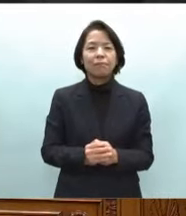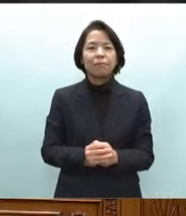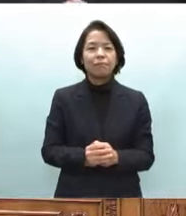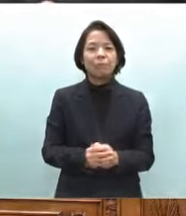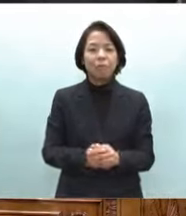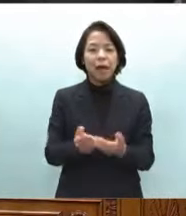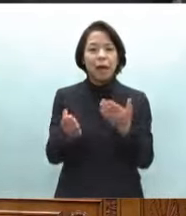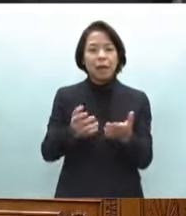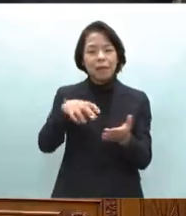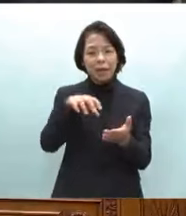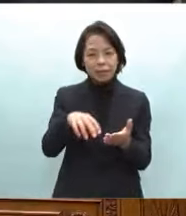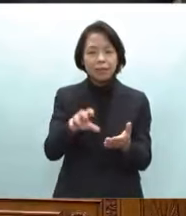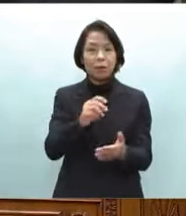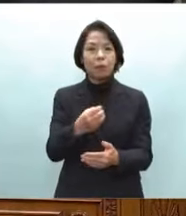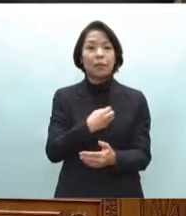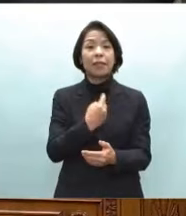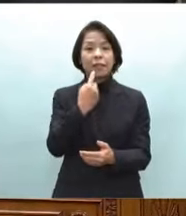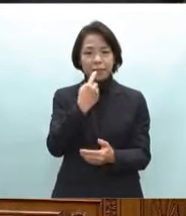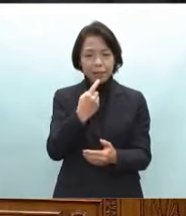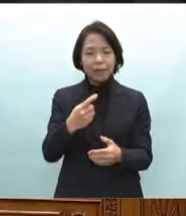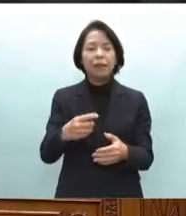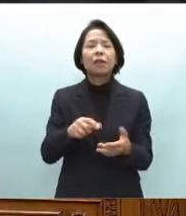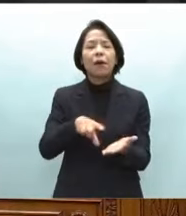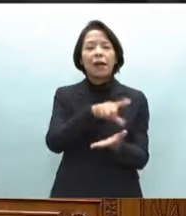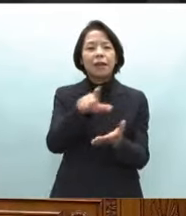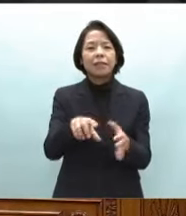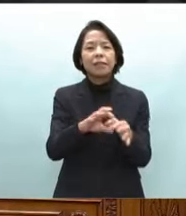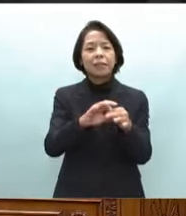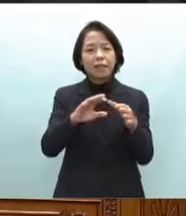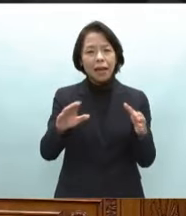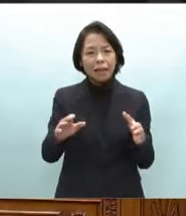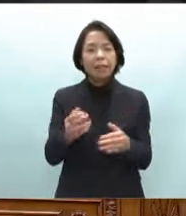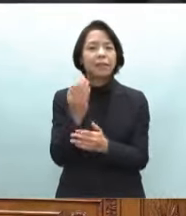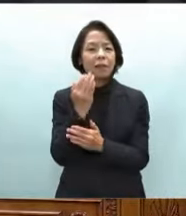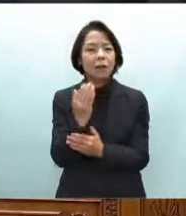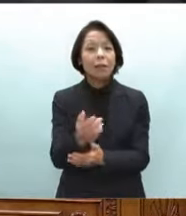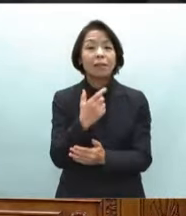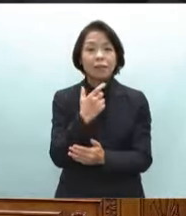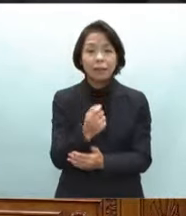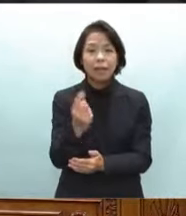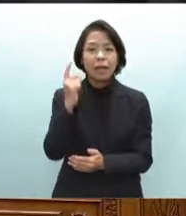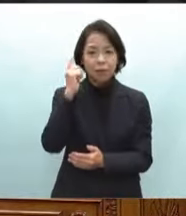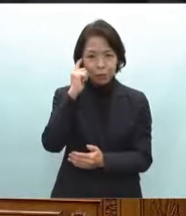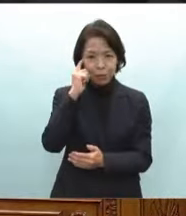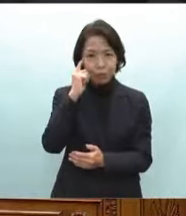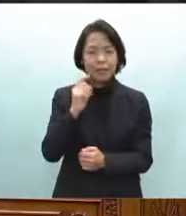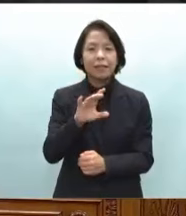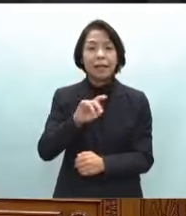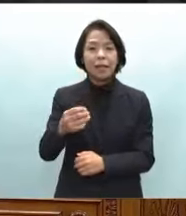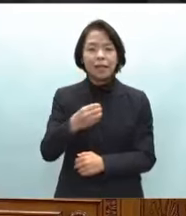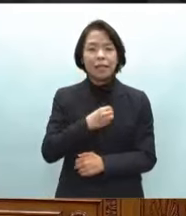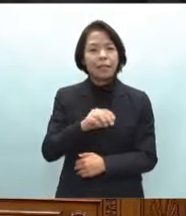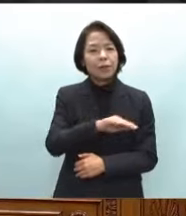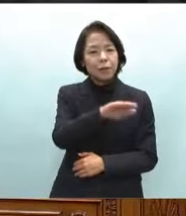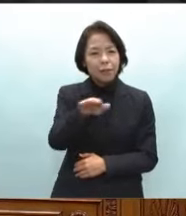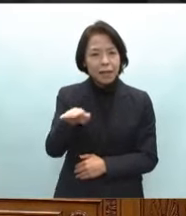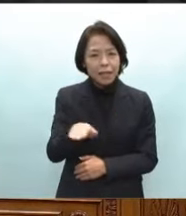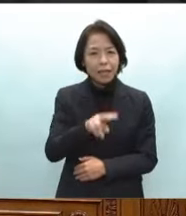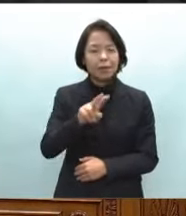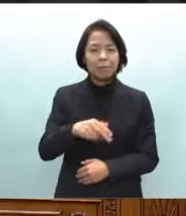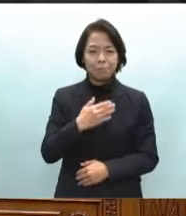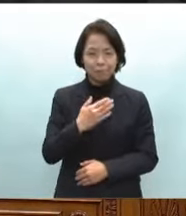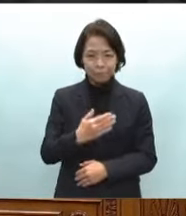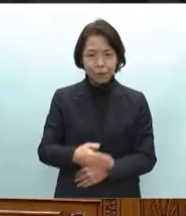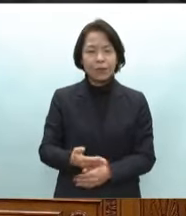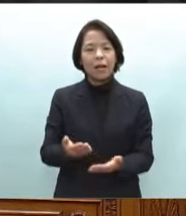地域を超えた気持ちでお尋ねしお訴えをしたいと存じますので議員閣議の何卒ぞご理解